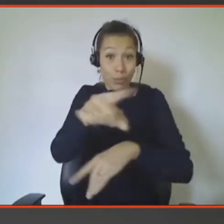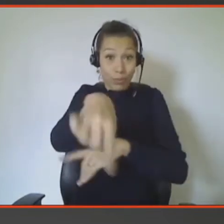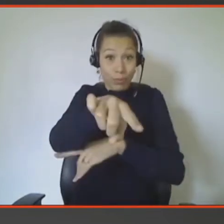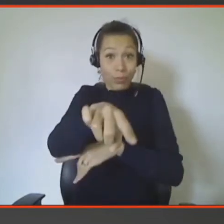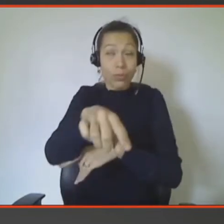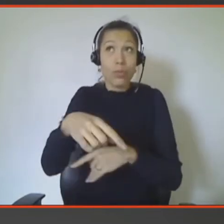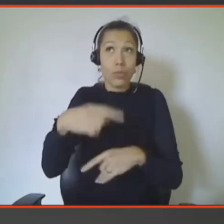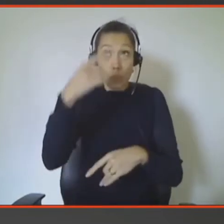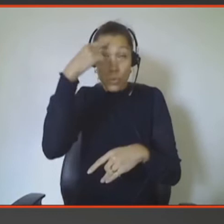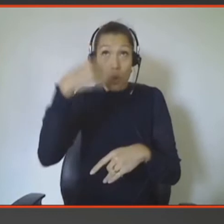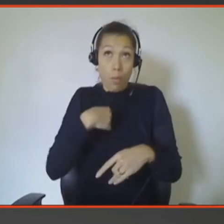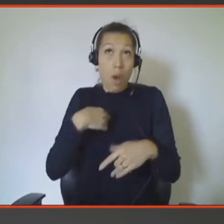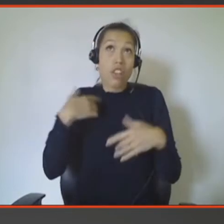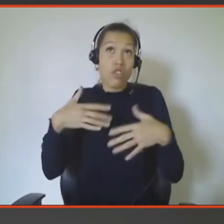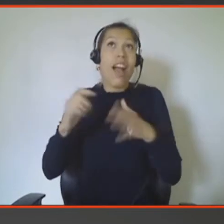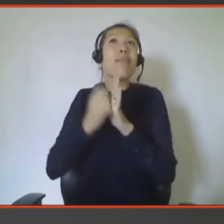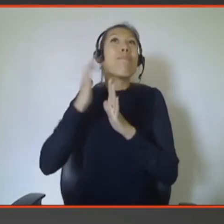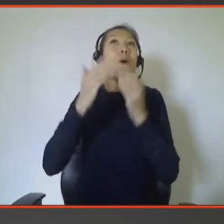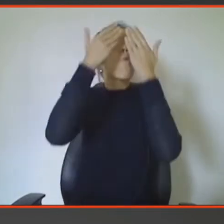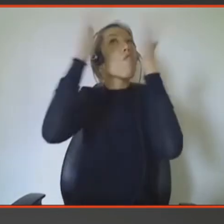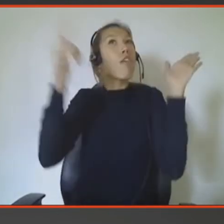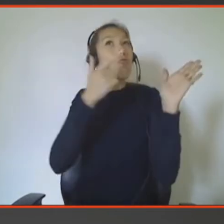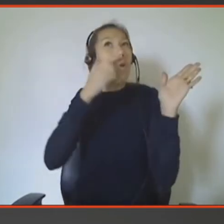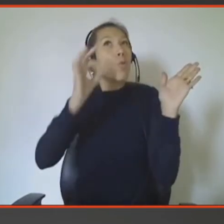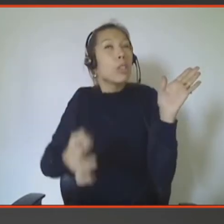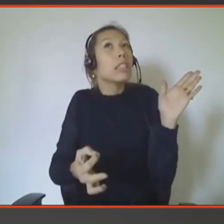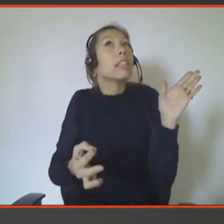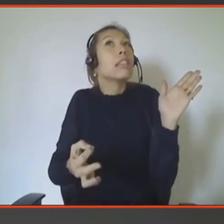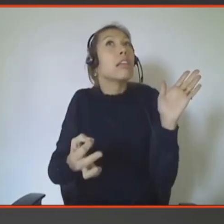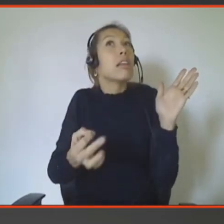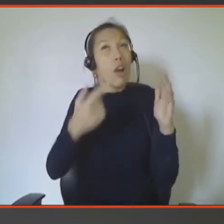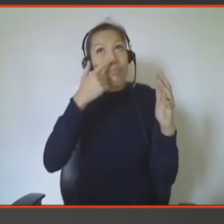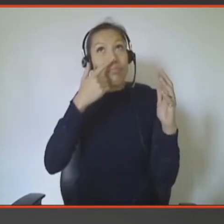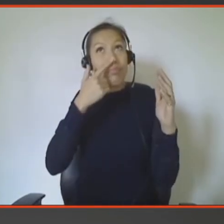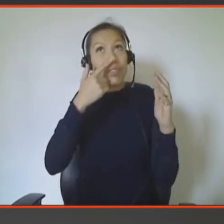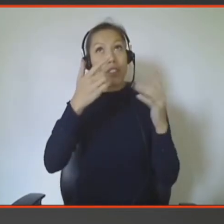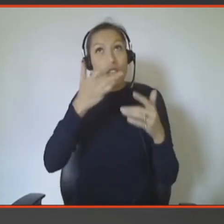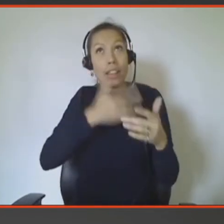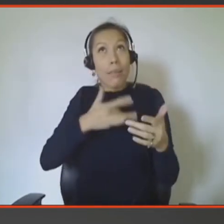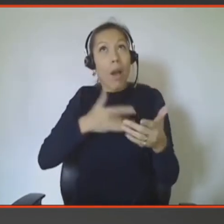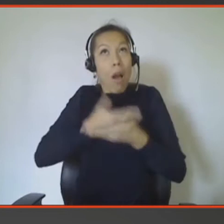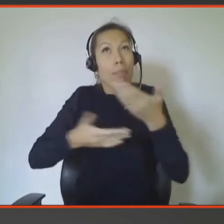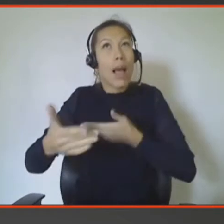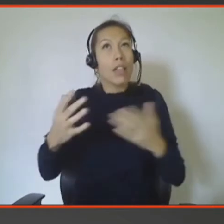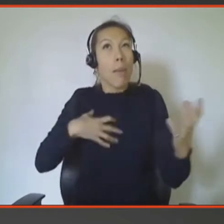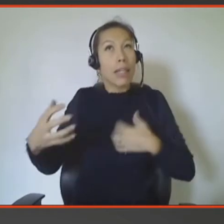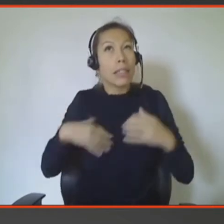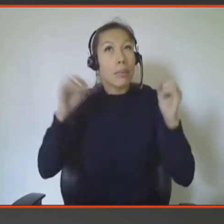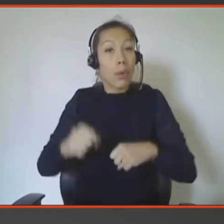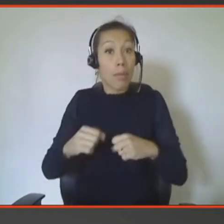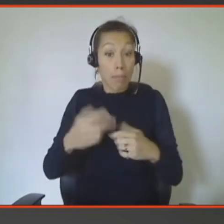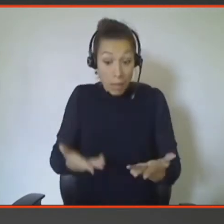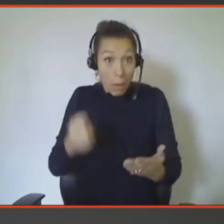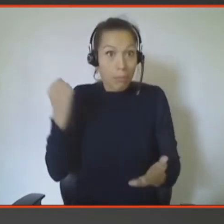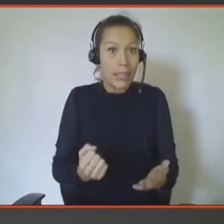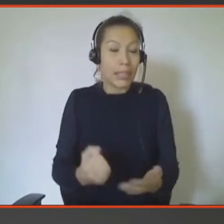ouverte sur ce sujet-là, mais ça m'a donné encore une expérience sympathique encore plus forte de le jouer. En termes de mécanisme aussi, il faut